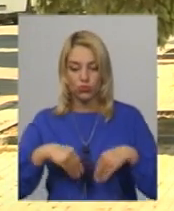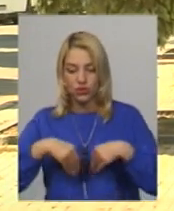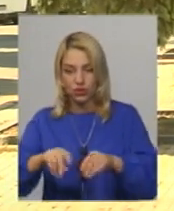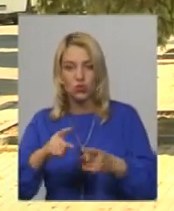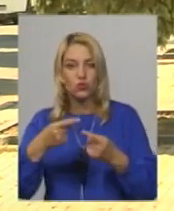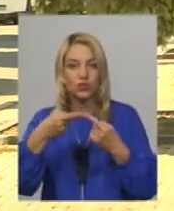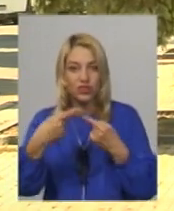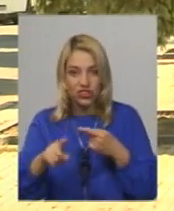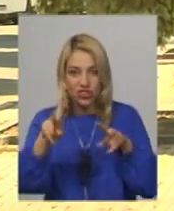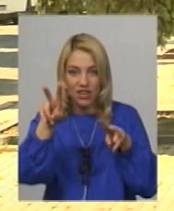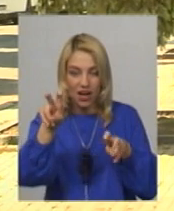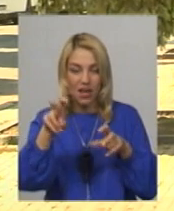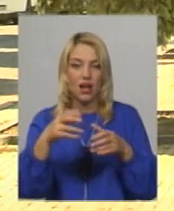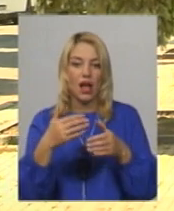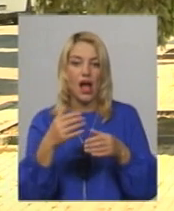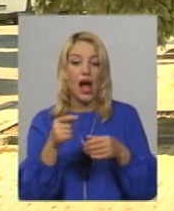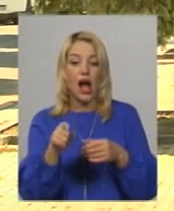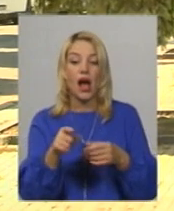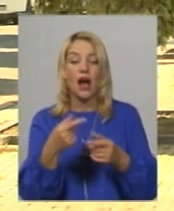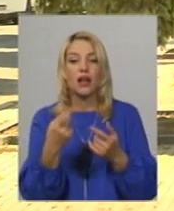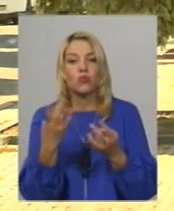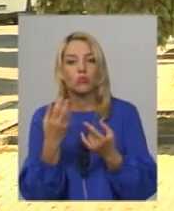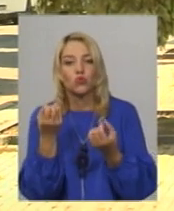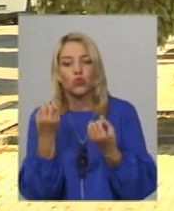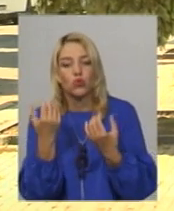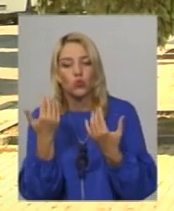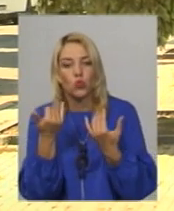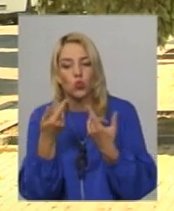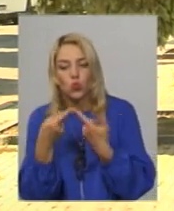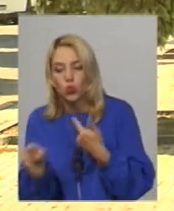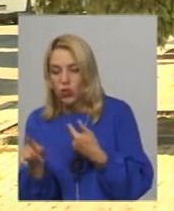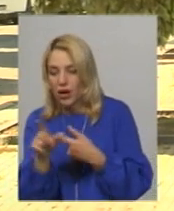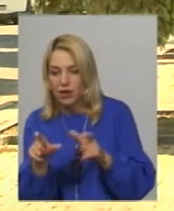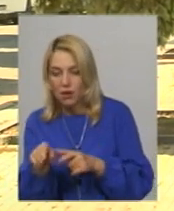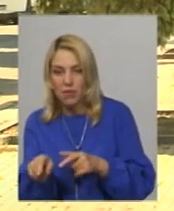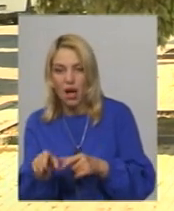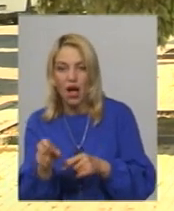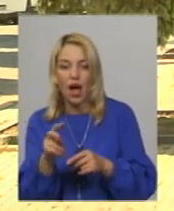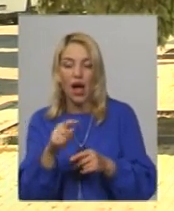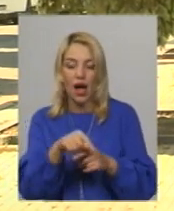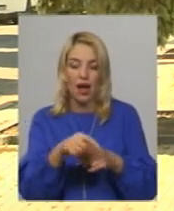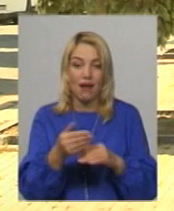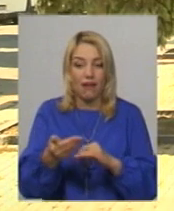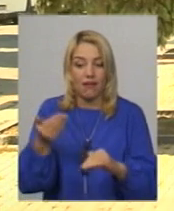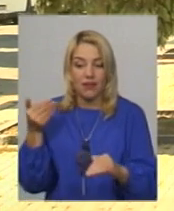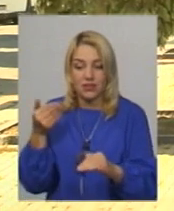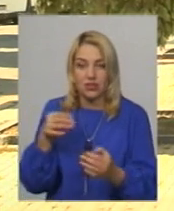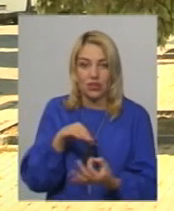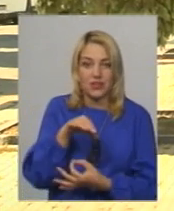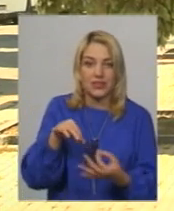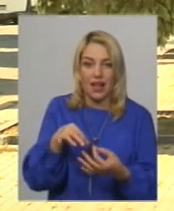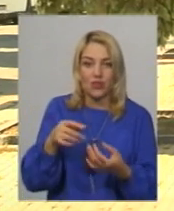іншим, а то інше вже потребує іншого препарату. А як той препарат сьогоднішній і залишковий,